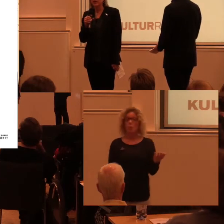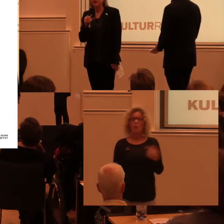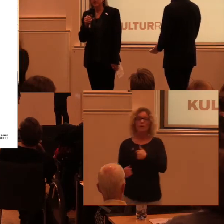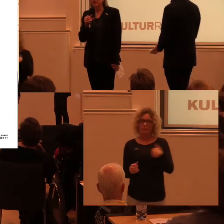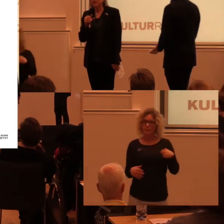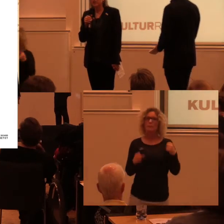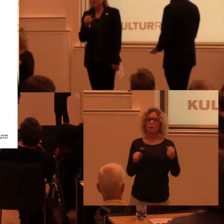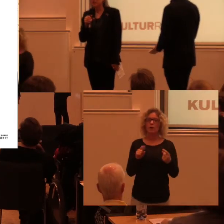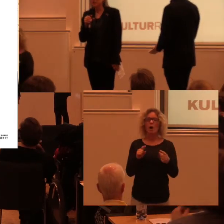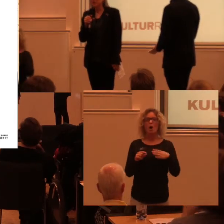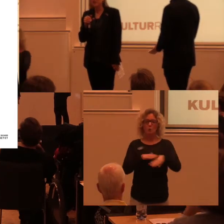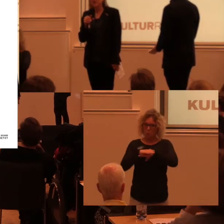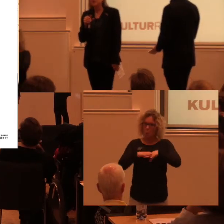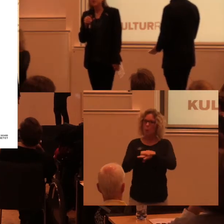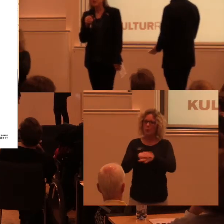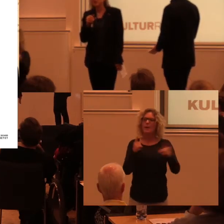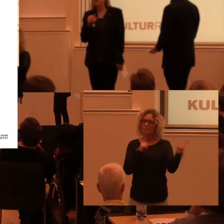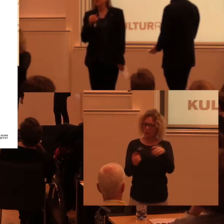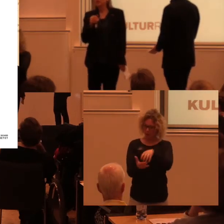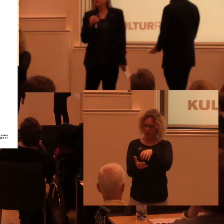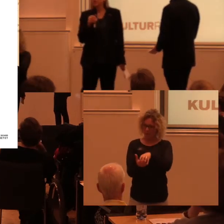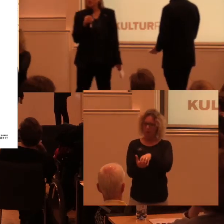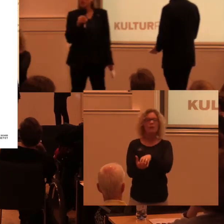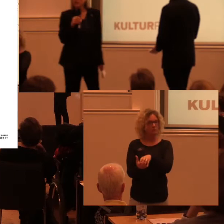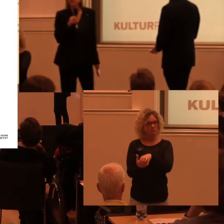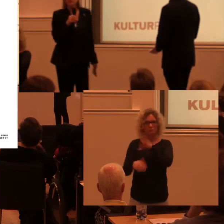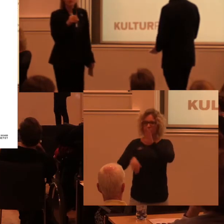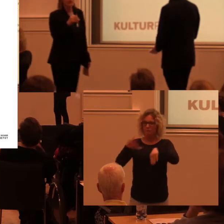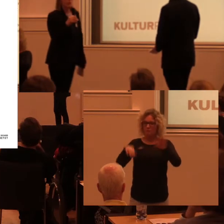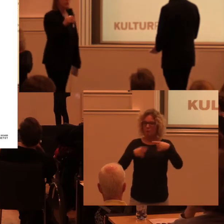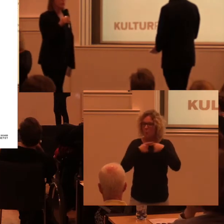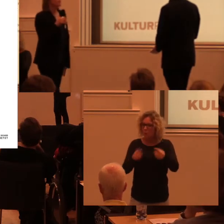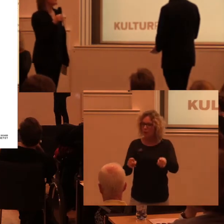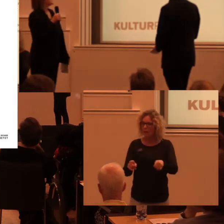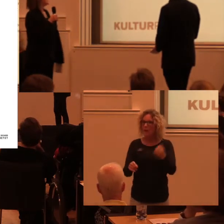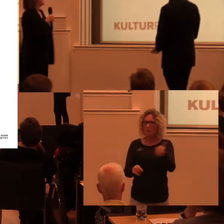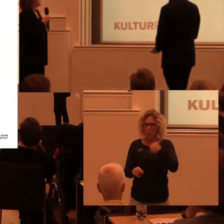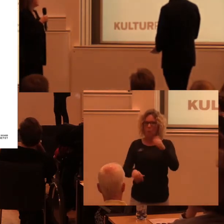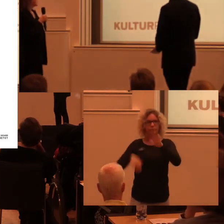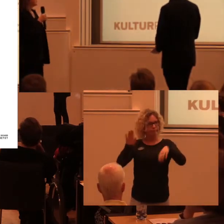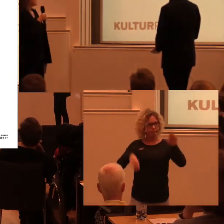människorna i samhället ser olika ut och har olika behov.